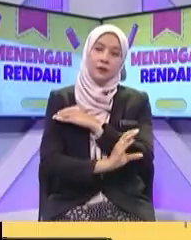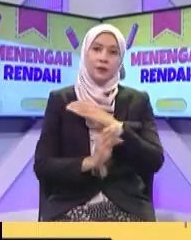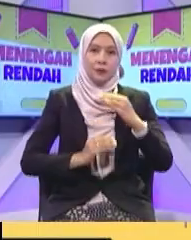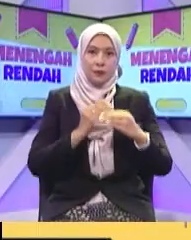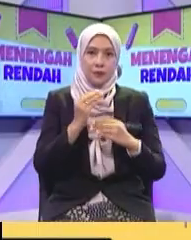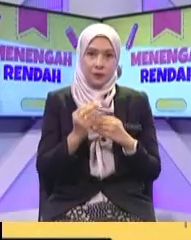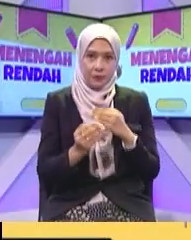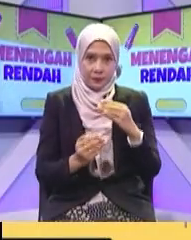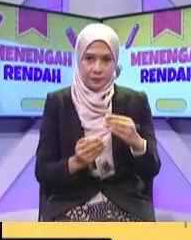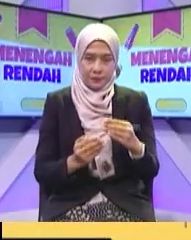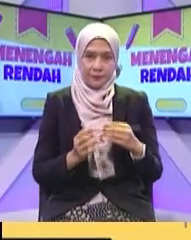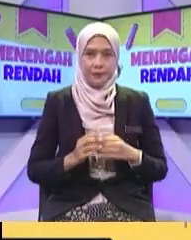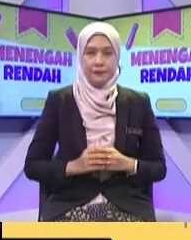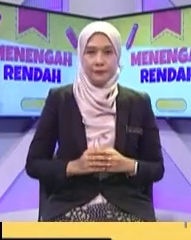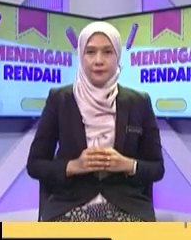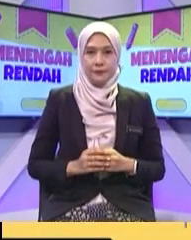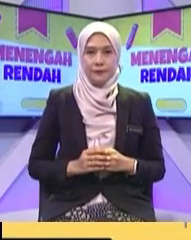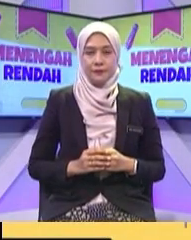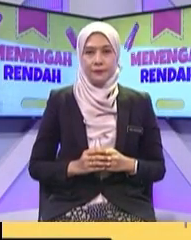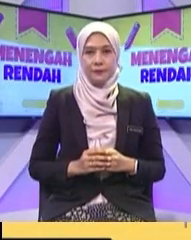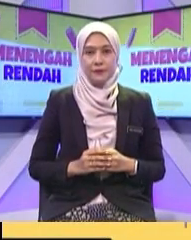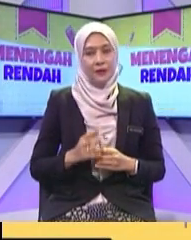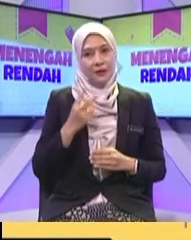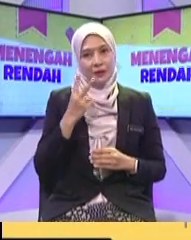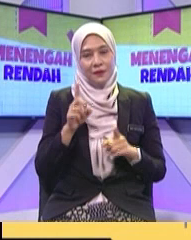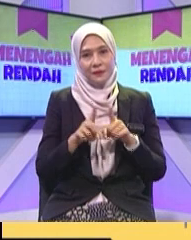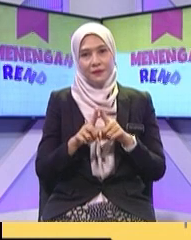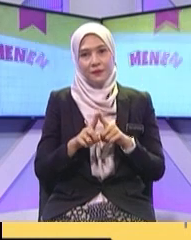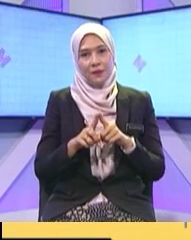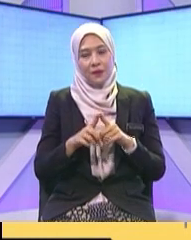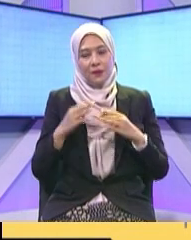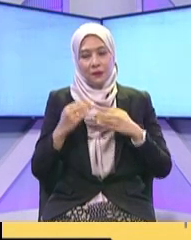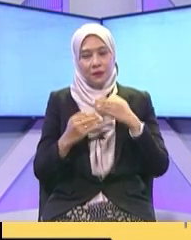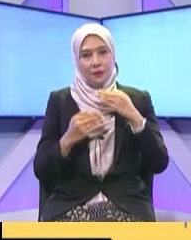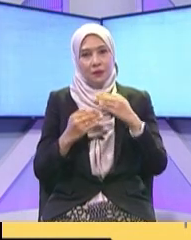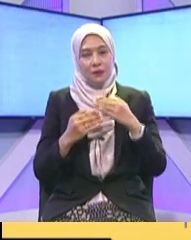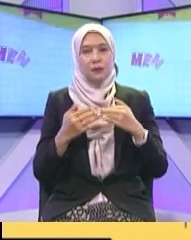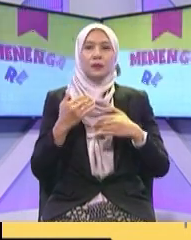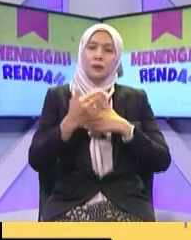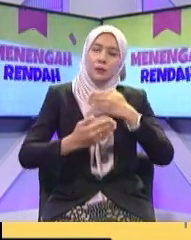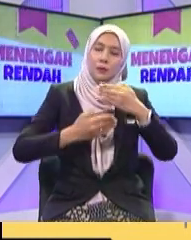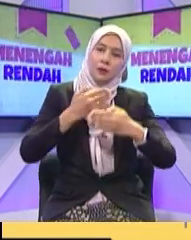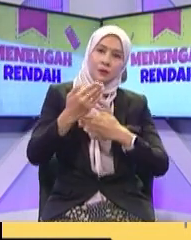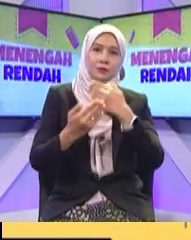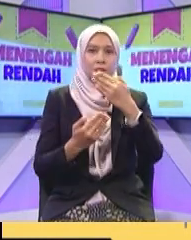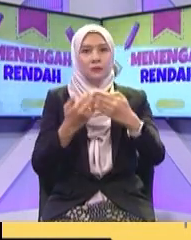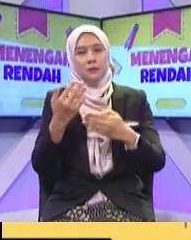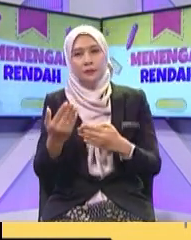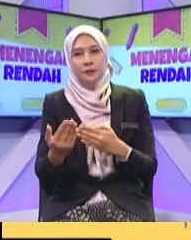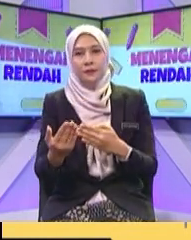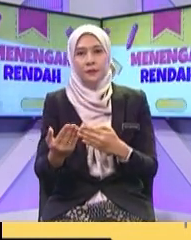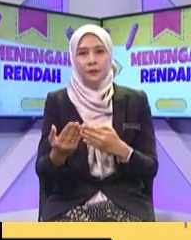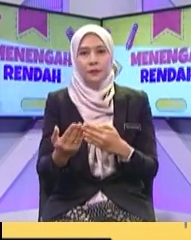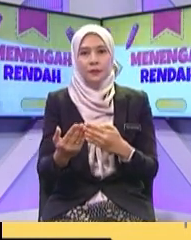Ke arah negara maju Okey kita tengok Okey Pembangunan telekomunikasi Yang berkembang pesat Dan menjadi salah satu